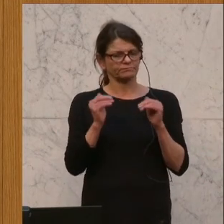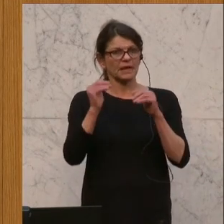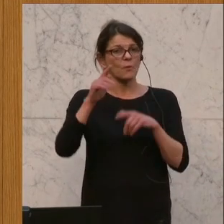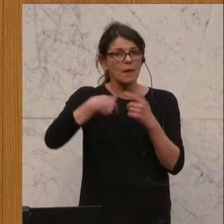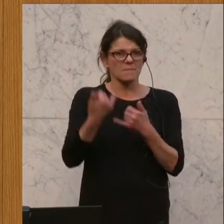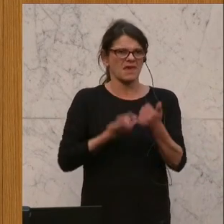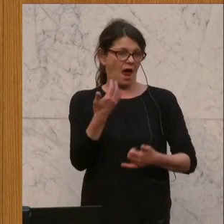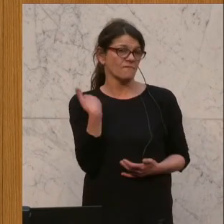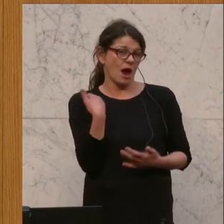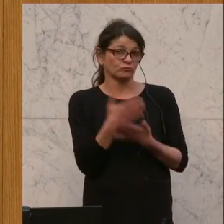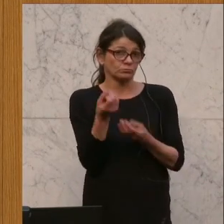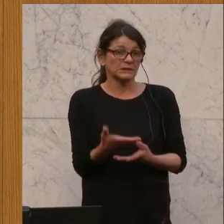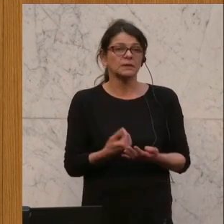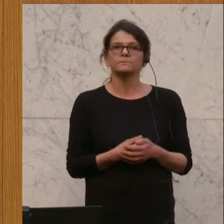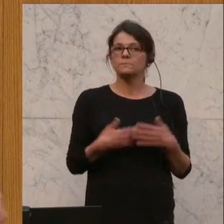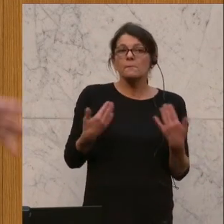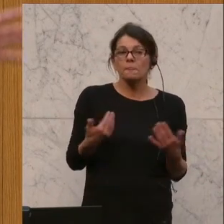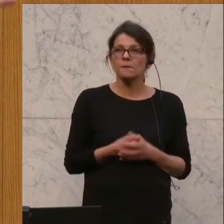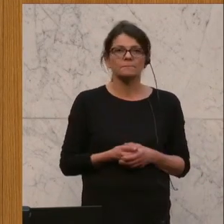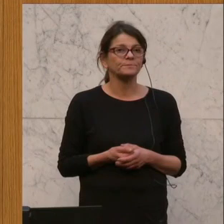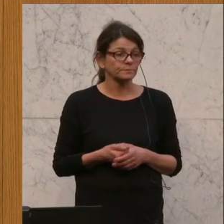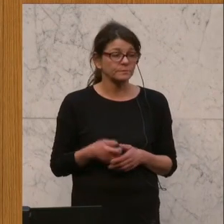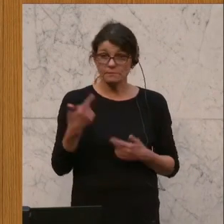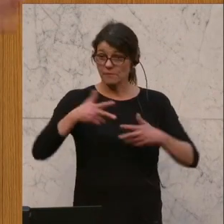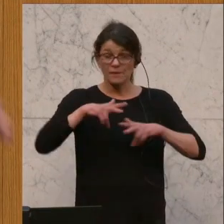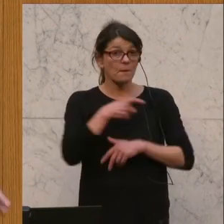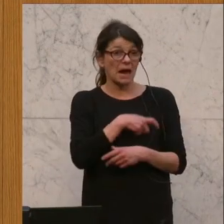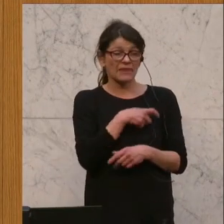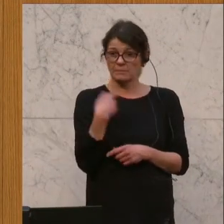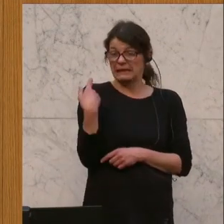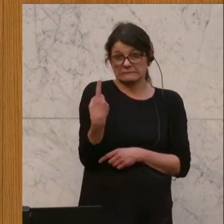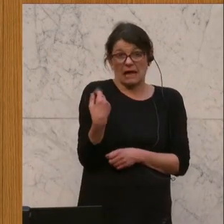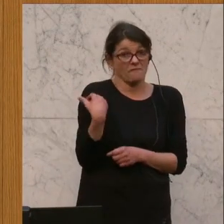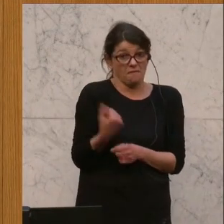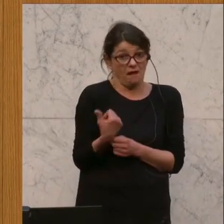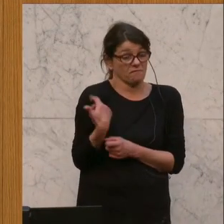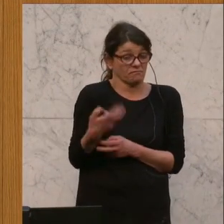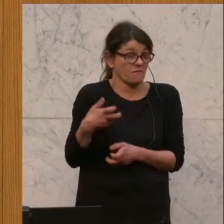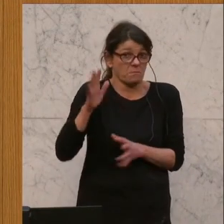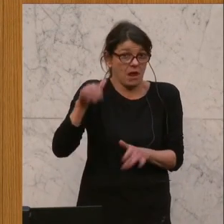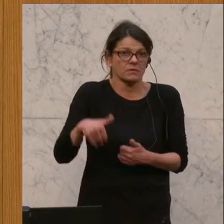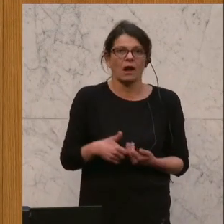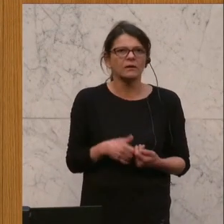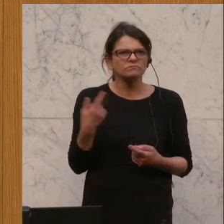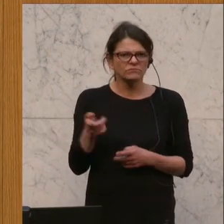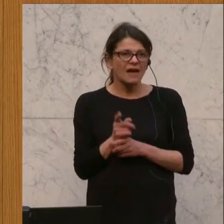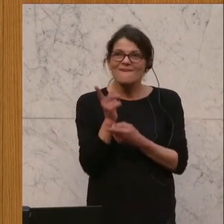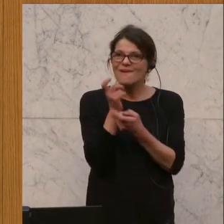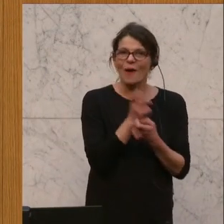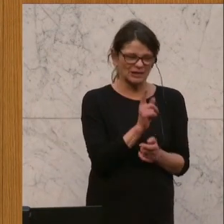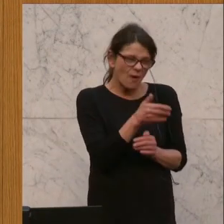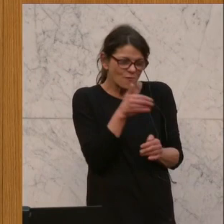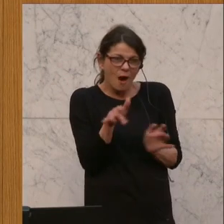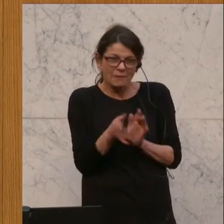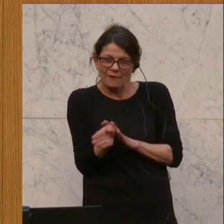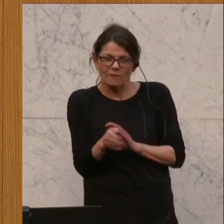des Jahres. Das haben ja diese Regierungsparteien selbst verbrochen, diesen Anreiz, früher